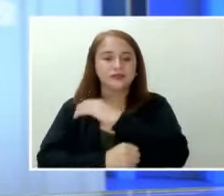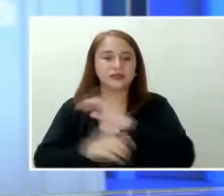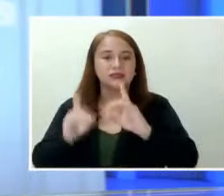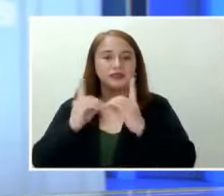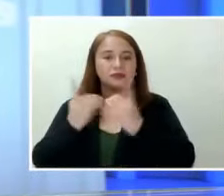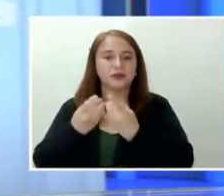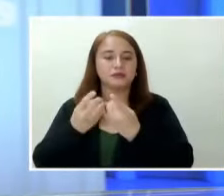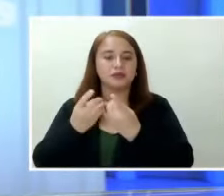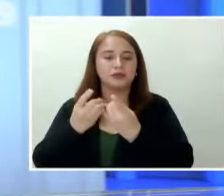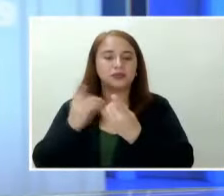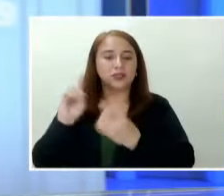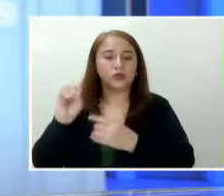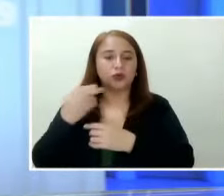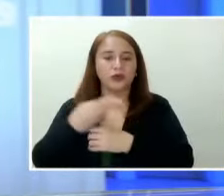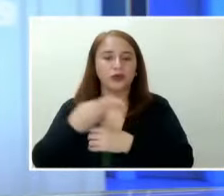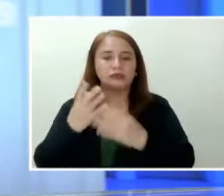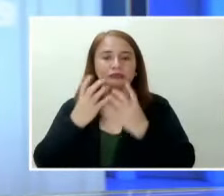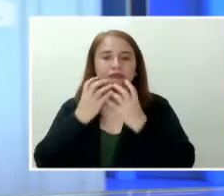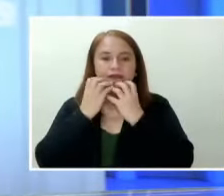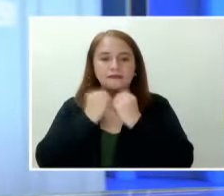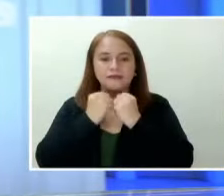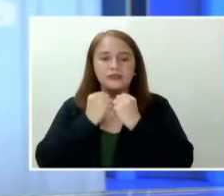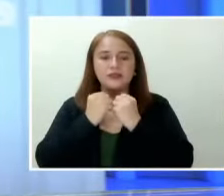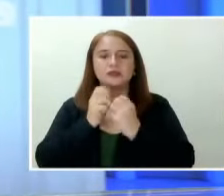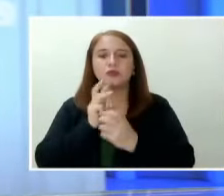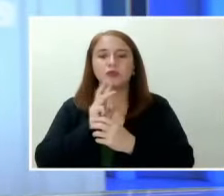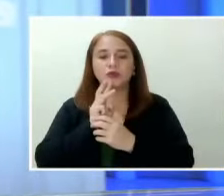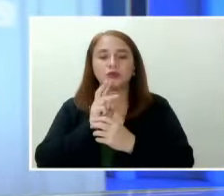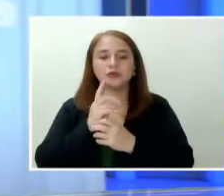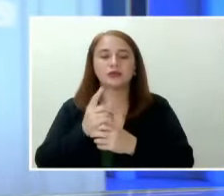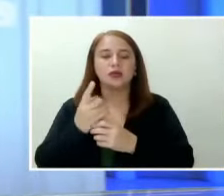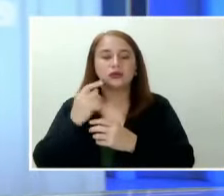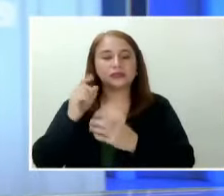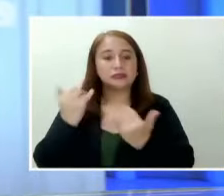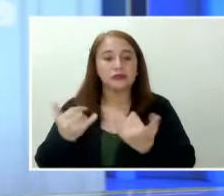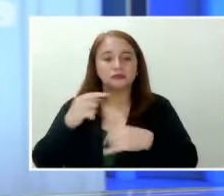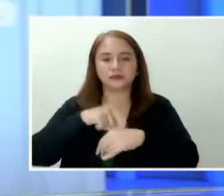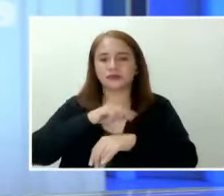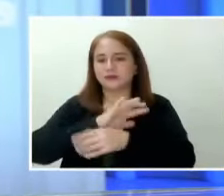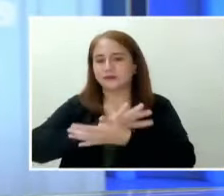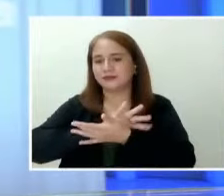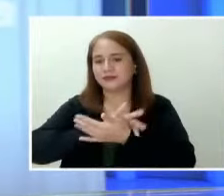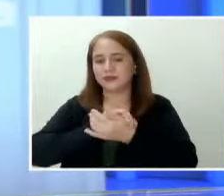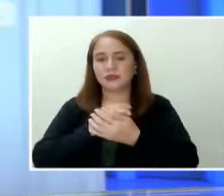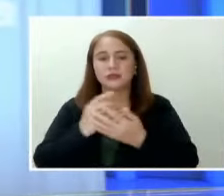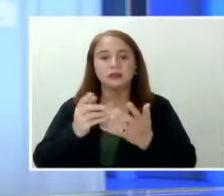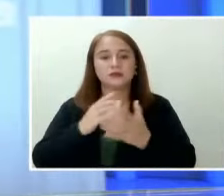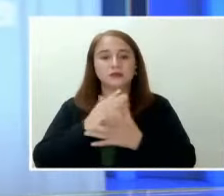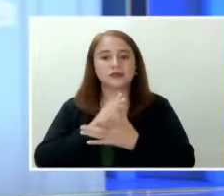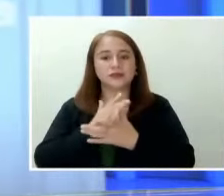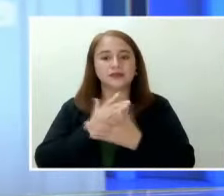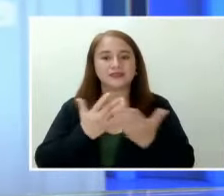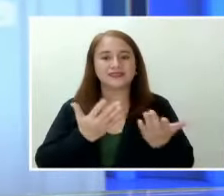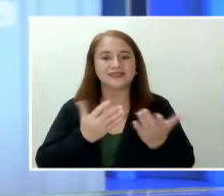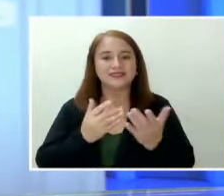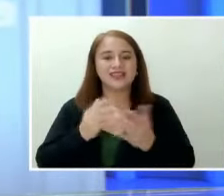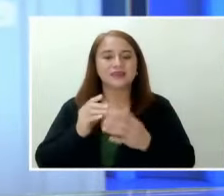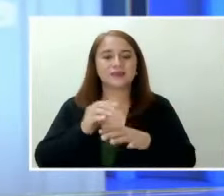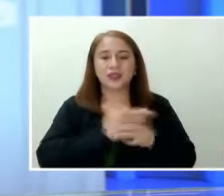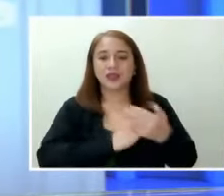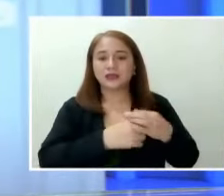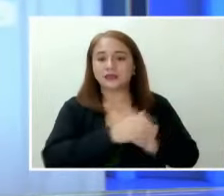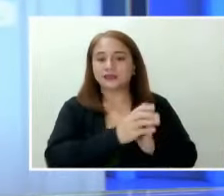Health para ipaalala ang kahalagahan ng tubig, lalo na sa panahon ng pandemia. Bahagi nito ang paglalagay ng hand-washing